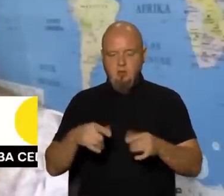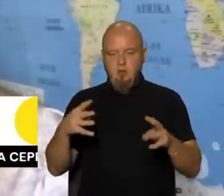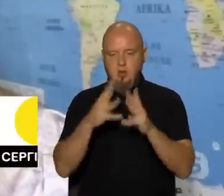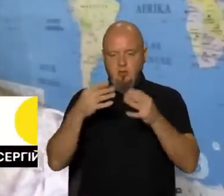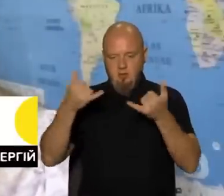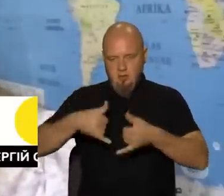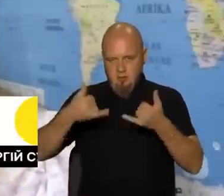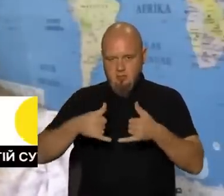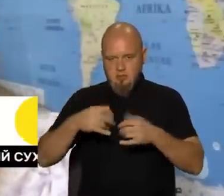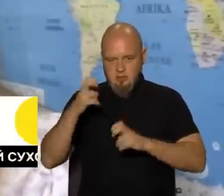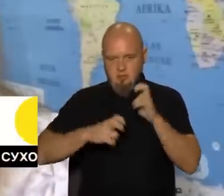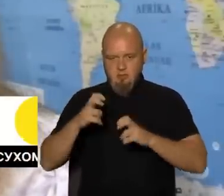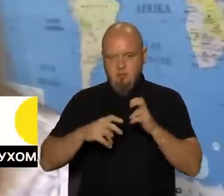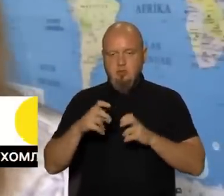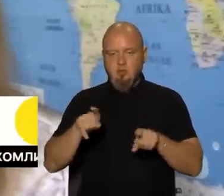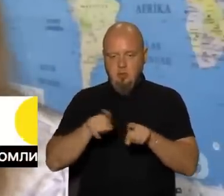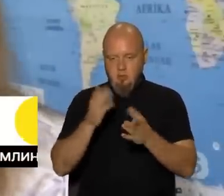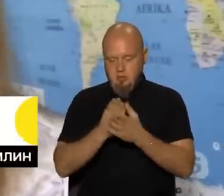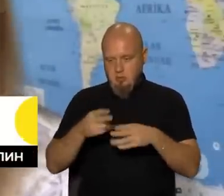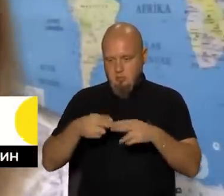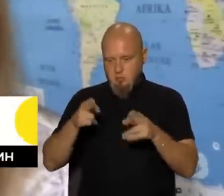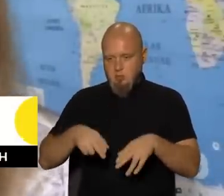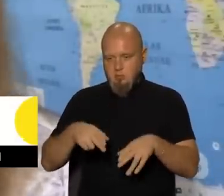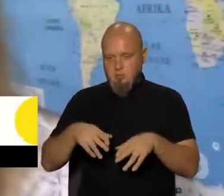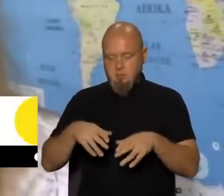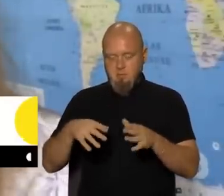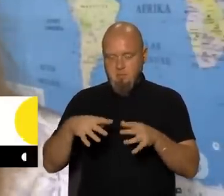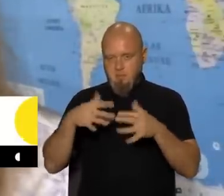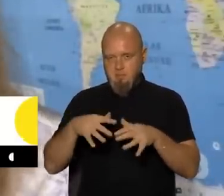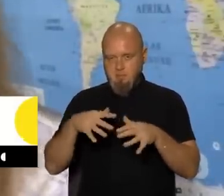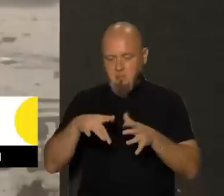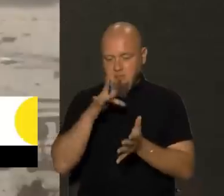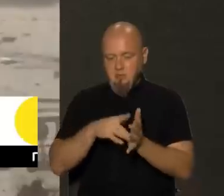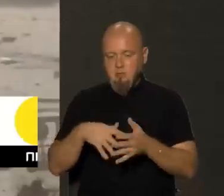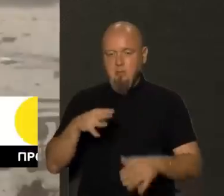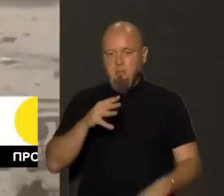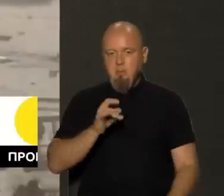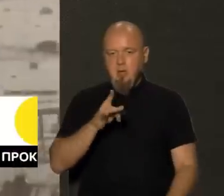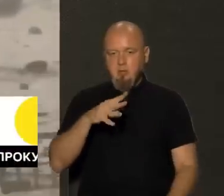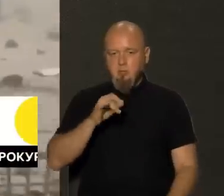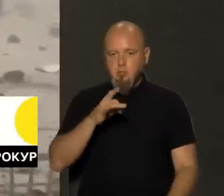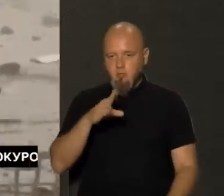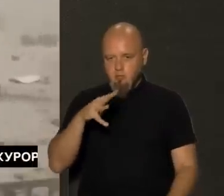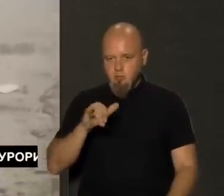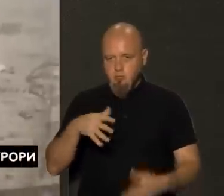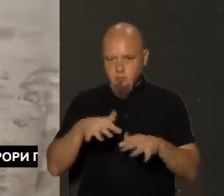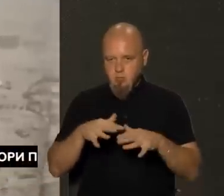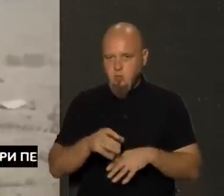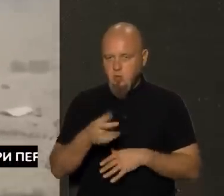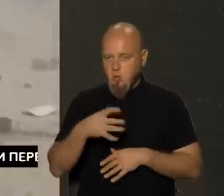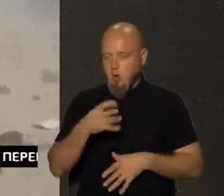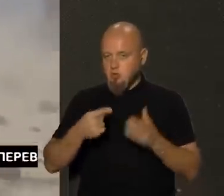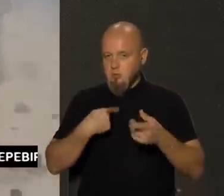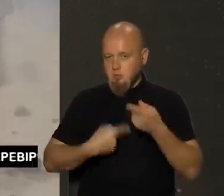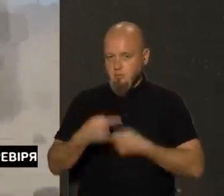завод в Тикерадагу, що також є портовим містом на Мармуровому морі. Студія. Ольга,